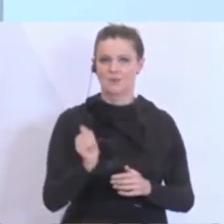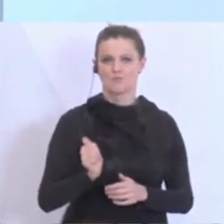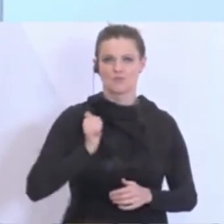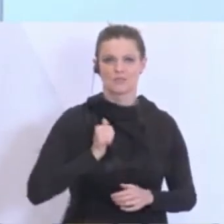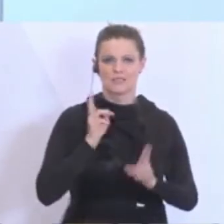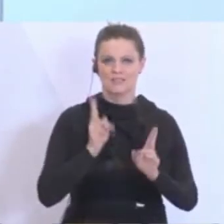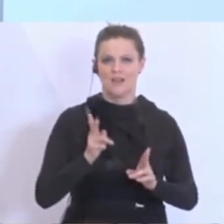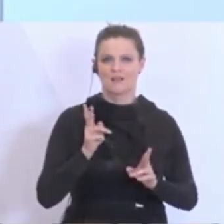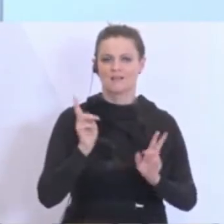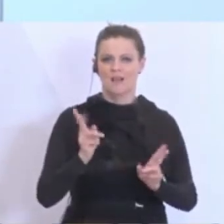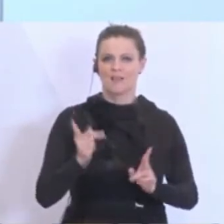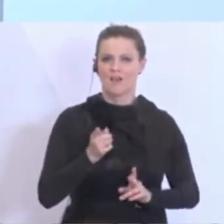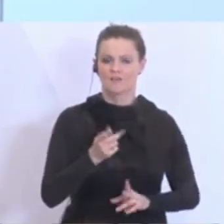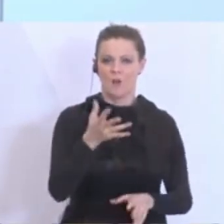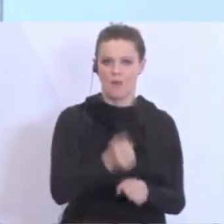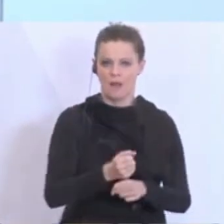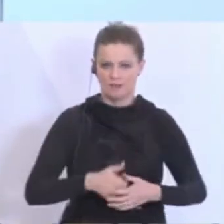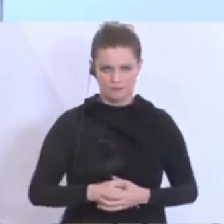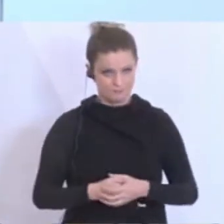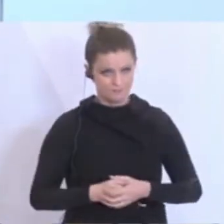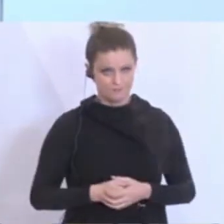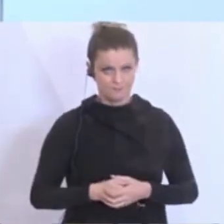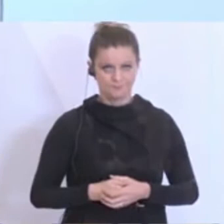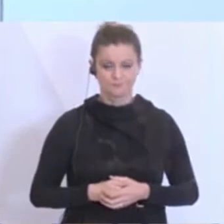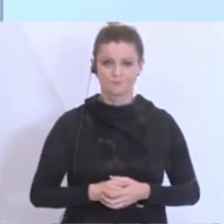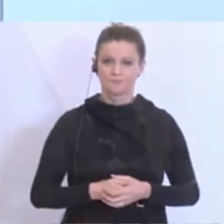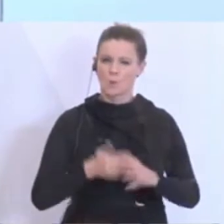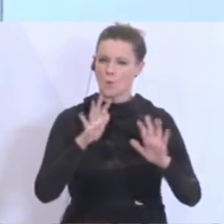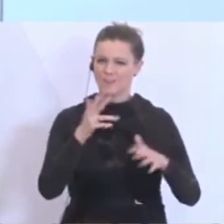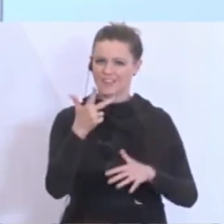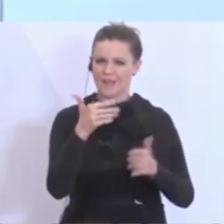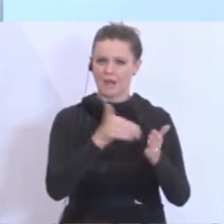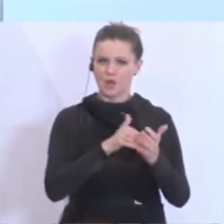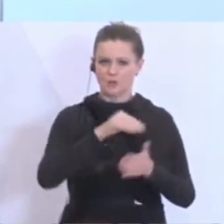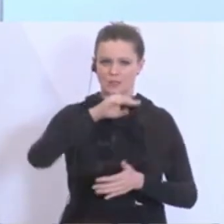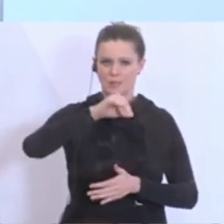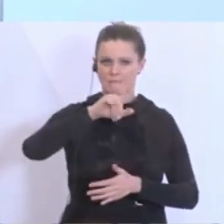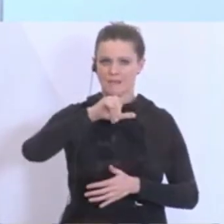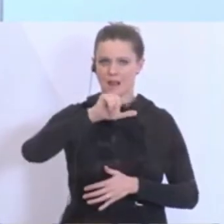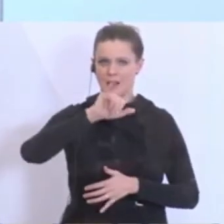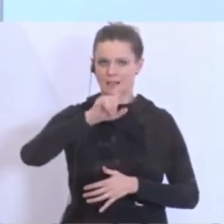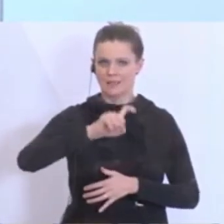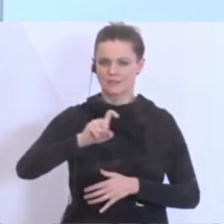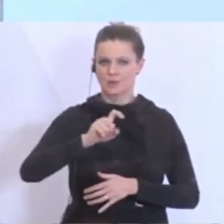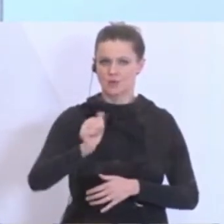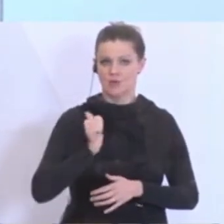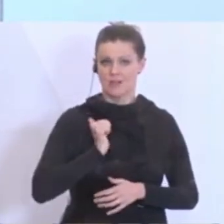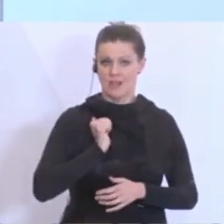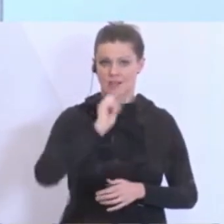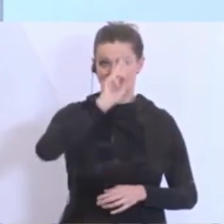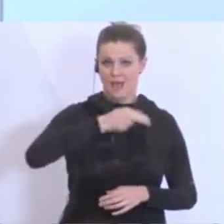Und wenn nunmehr circa 3000 Milizsoldaten aufgeboten werden